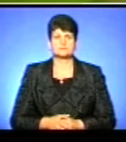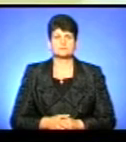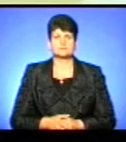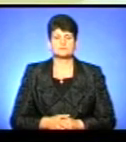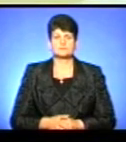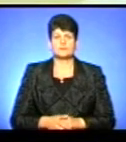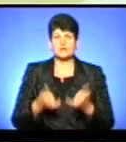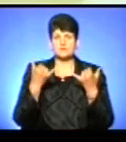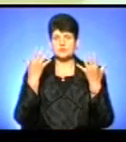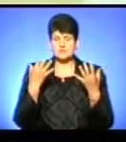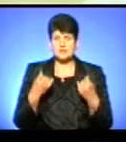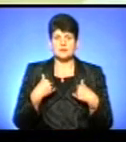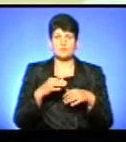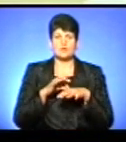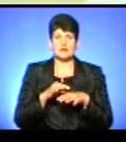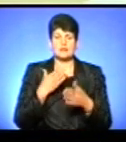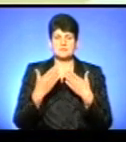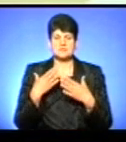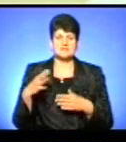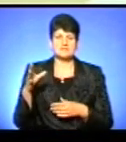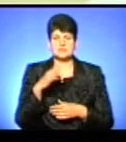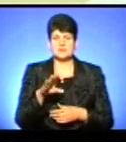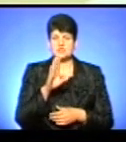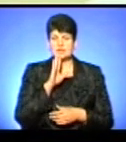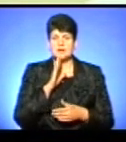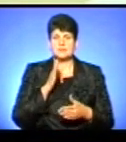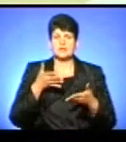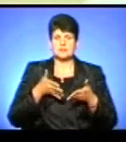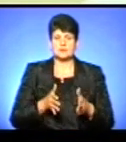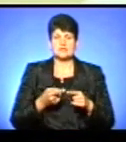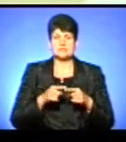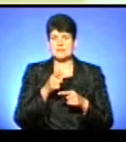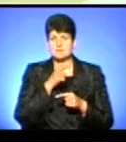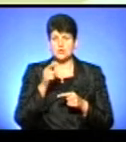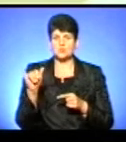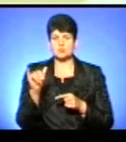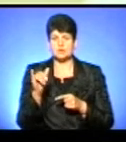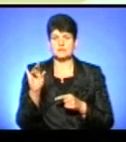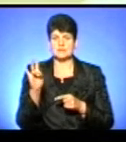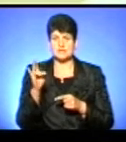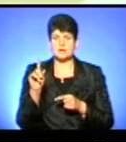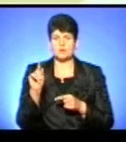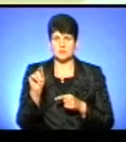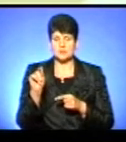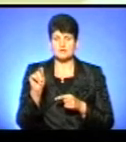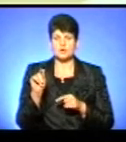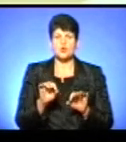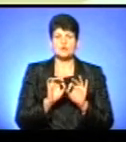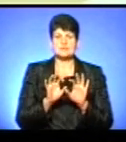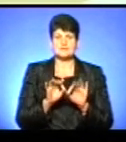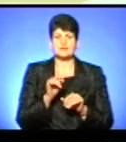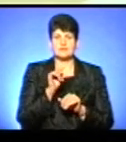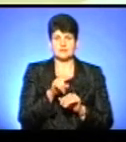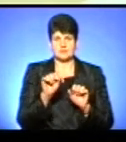На сьогоднішній день я провела бесіду зі сіма жінками, які народили цей період. Субота, неділя, понеділок роз'яснила